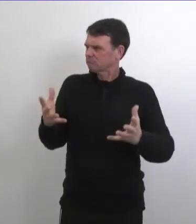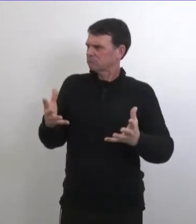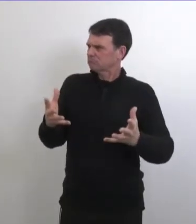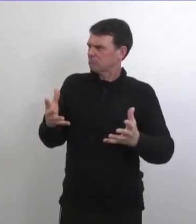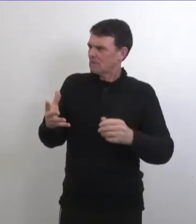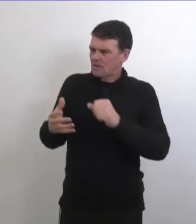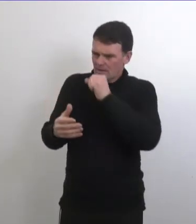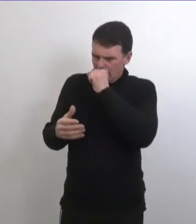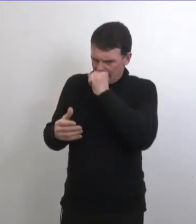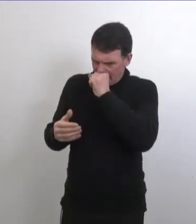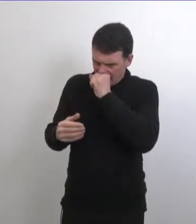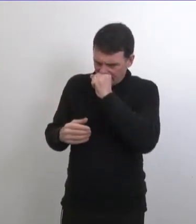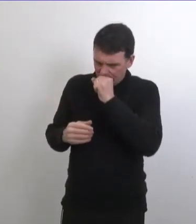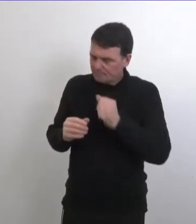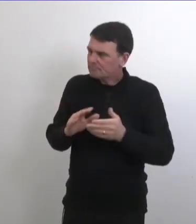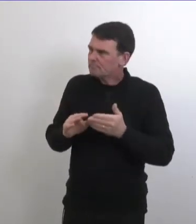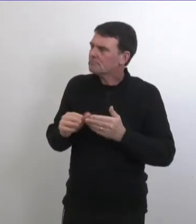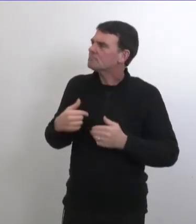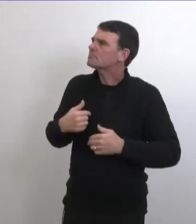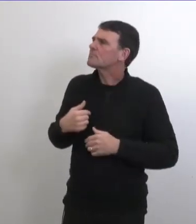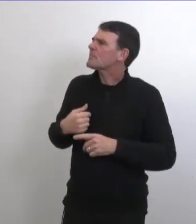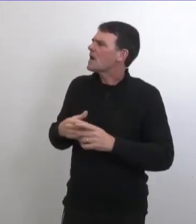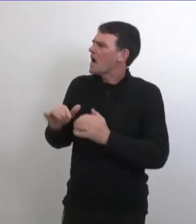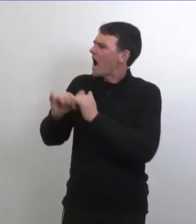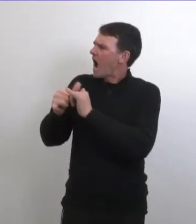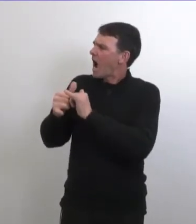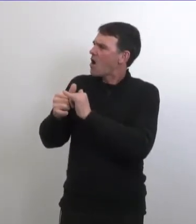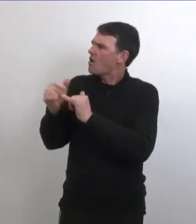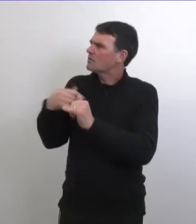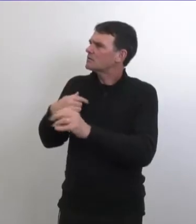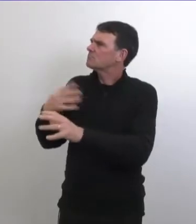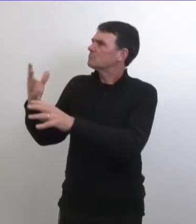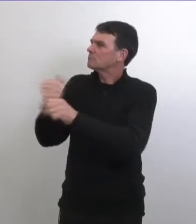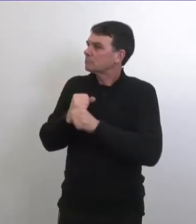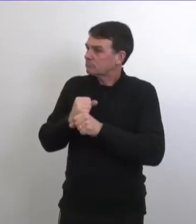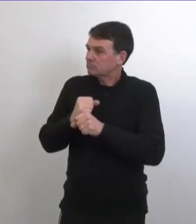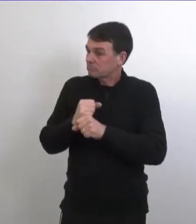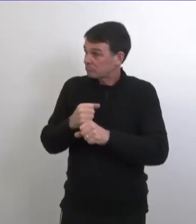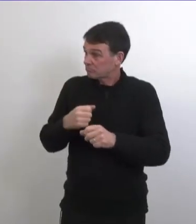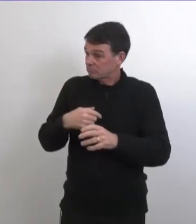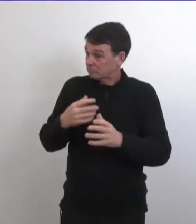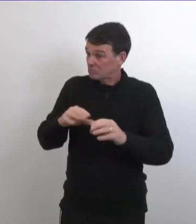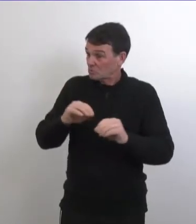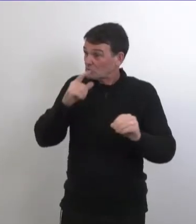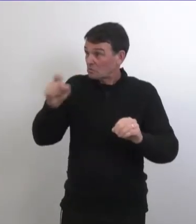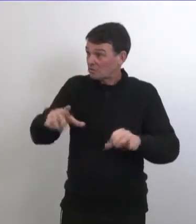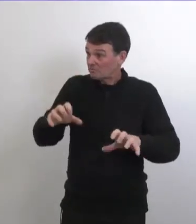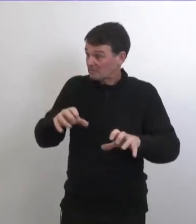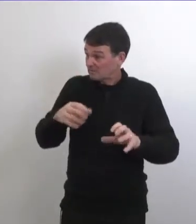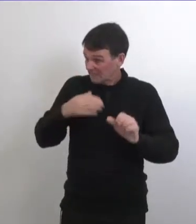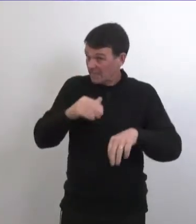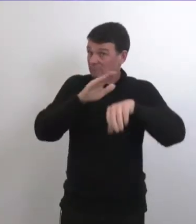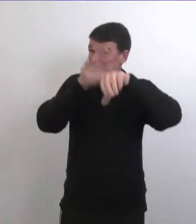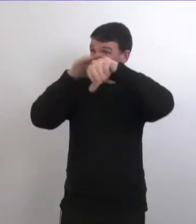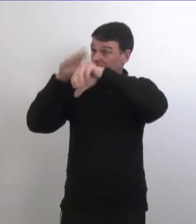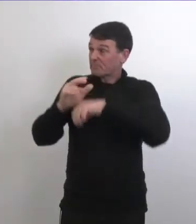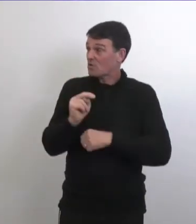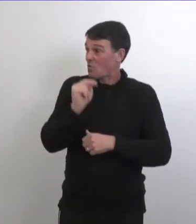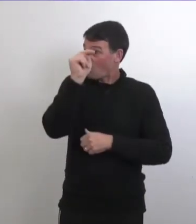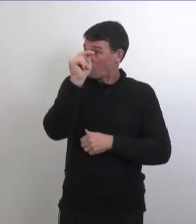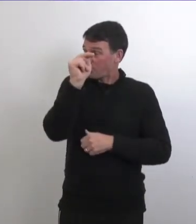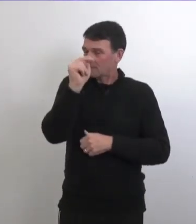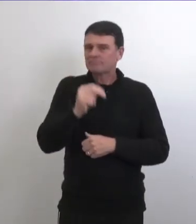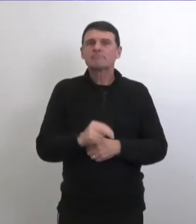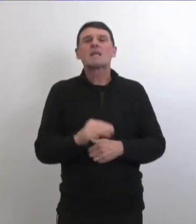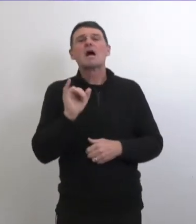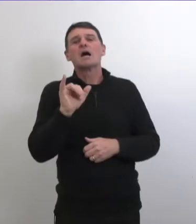alors on a reçu des nouvelles que cela ça peut être transporté sans avoir besoin d'être complètement congelé est ce que vous pensez que